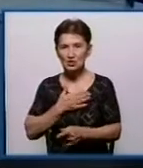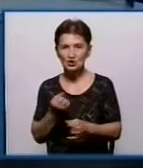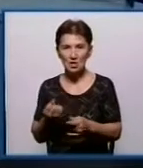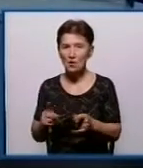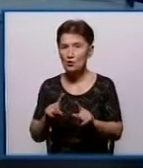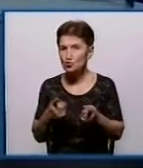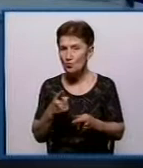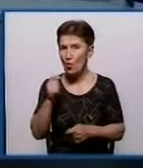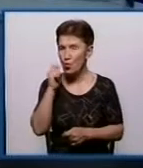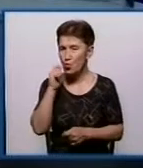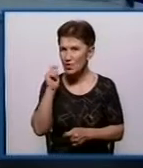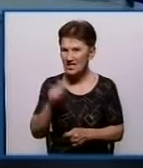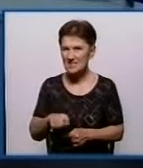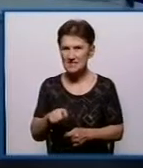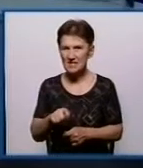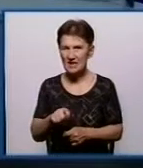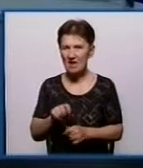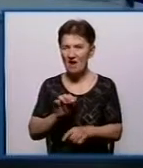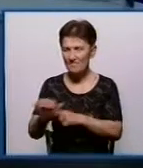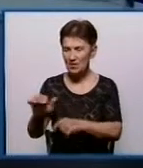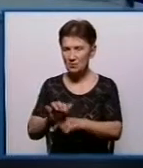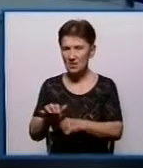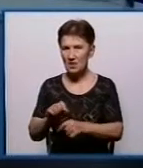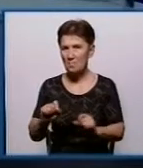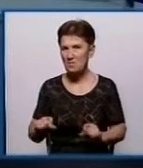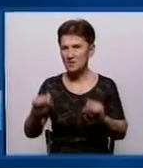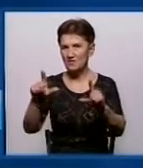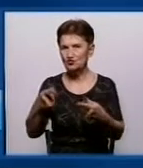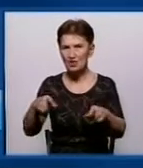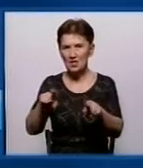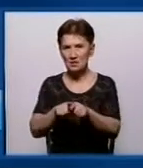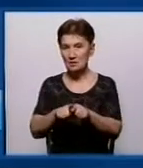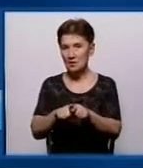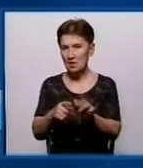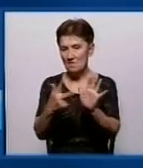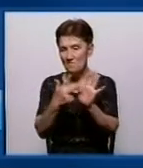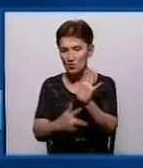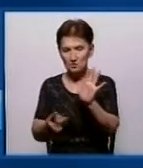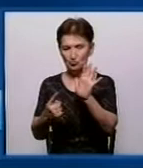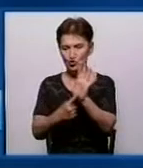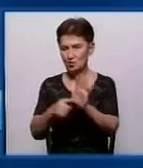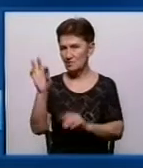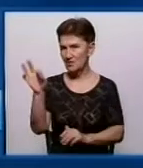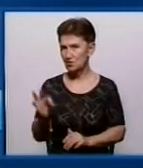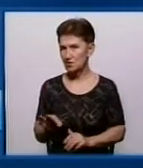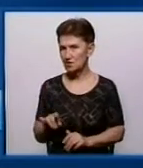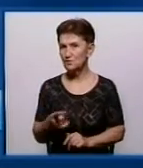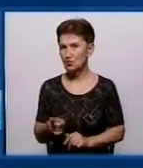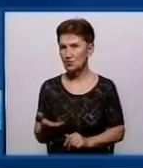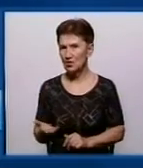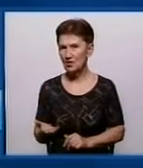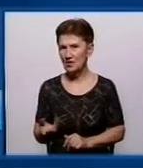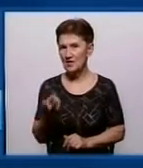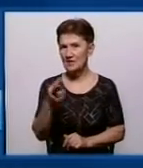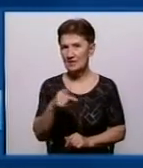українські виробники підвищили вартість своєї продукції на такі цифри 86%. Добре, для